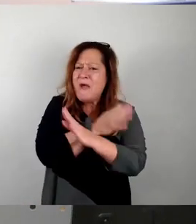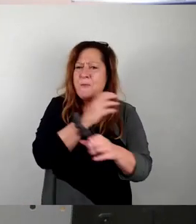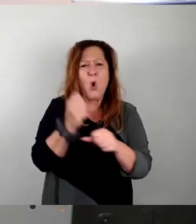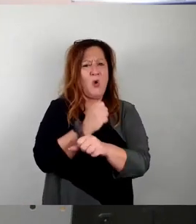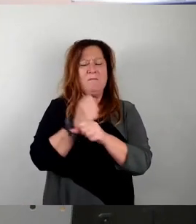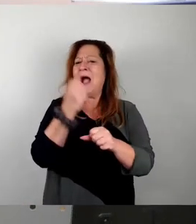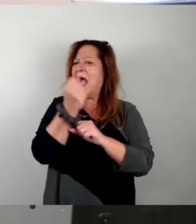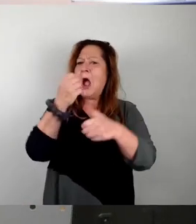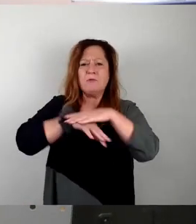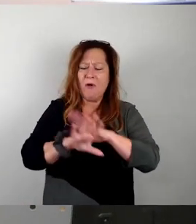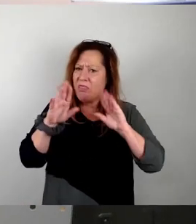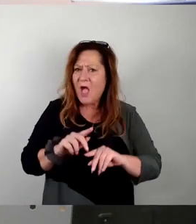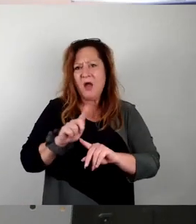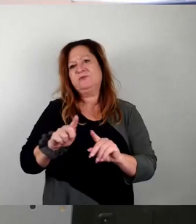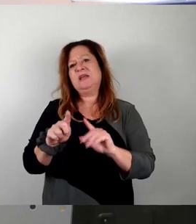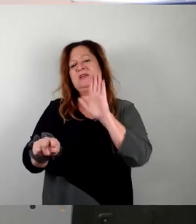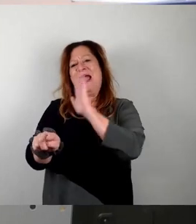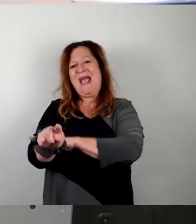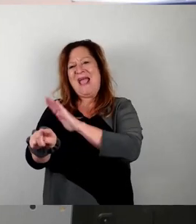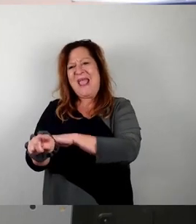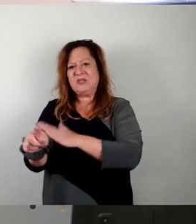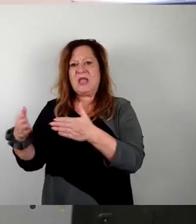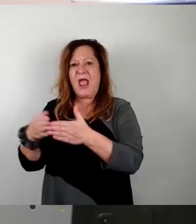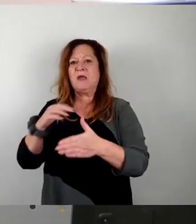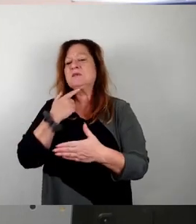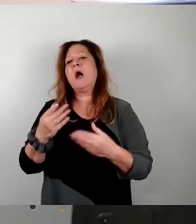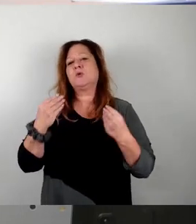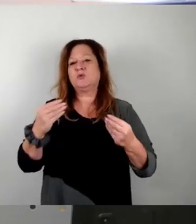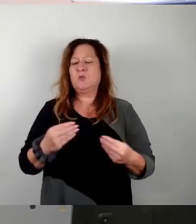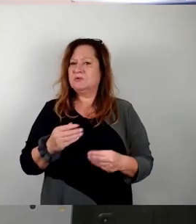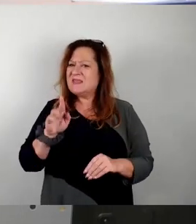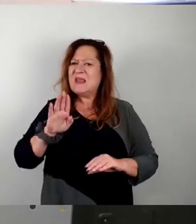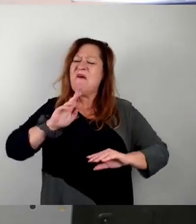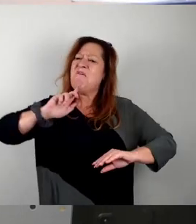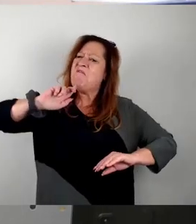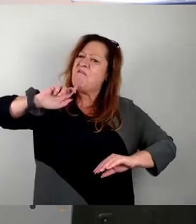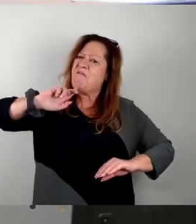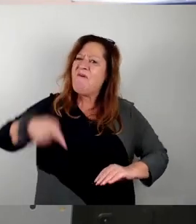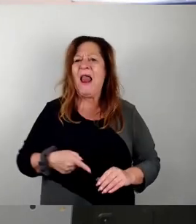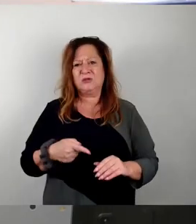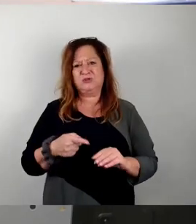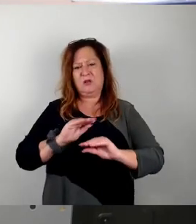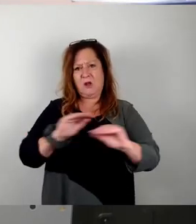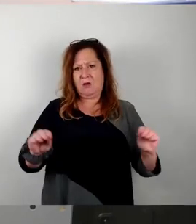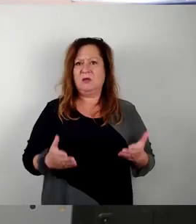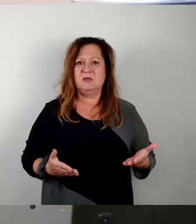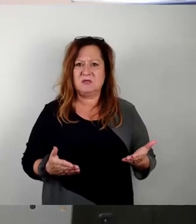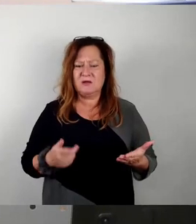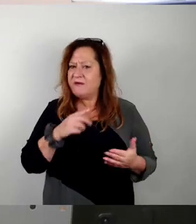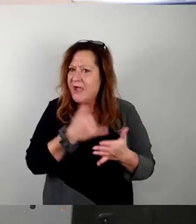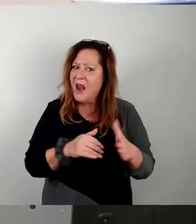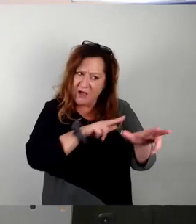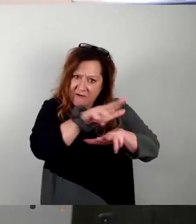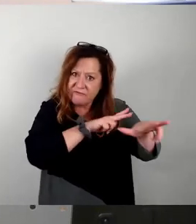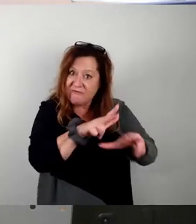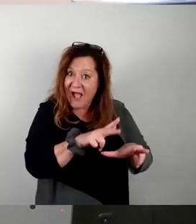Atomstrom verbieten und so weiter. Und das sind einfach nur Fake News, weil wenn man sich die Vorlage anguckt, dann sieht man, dass die Verwaltung da wirklich gut gearbeitet hat